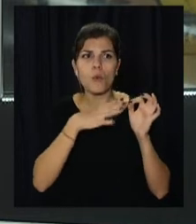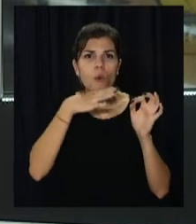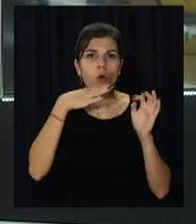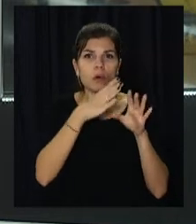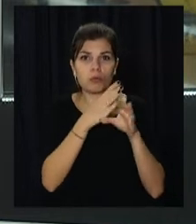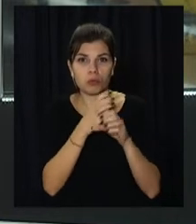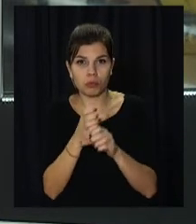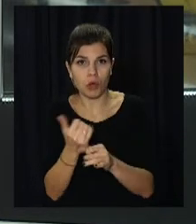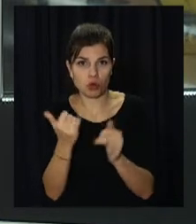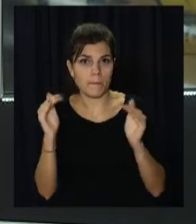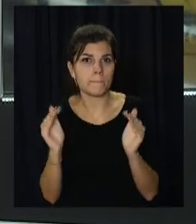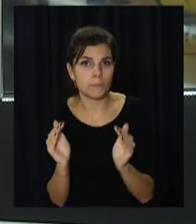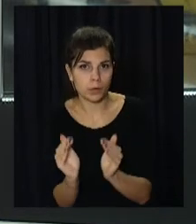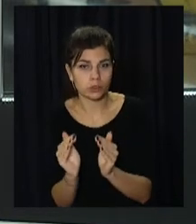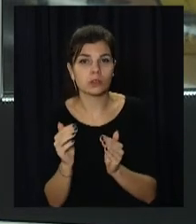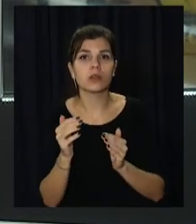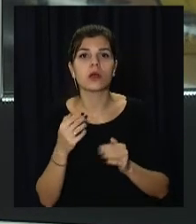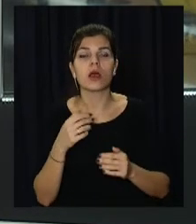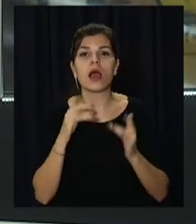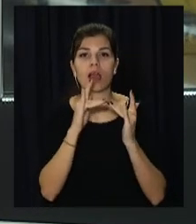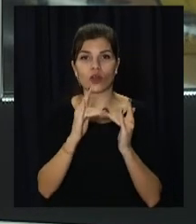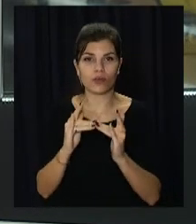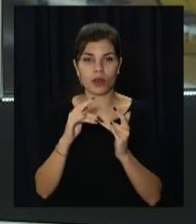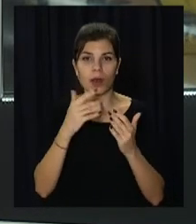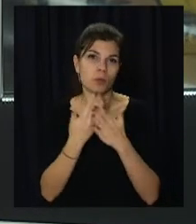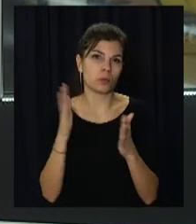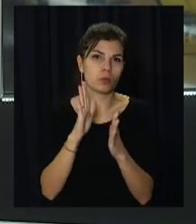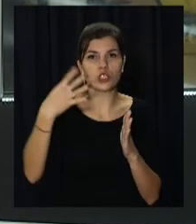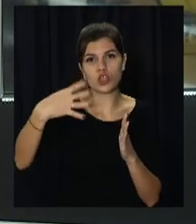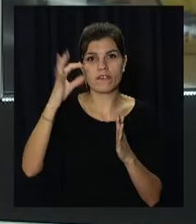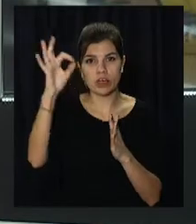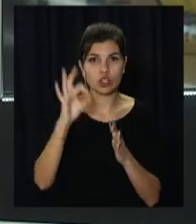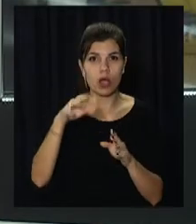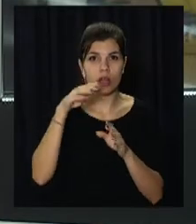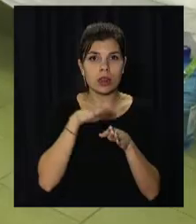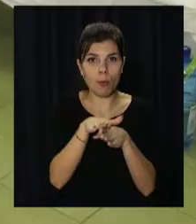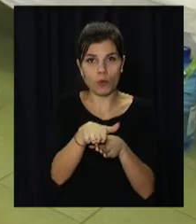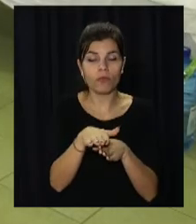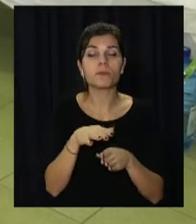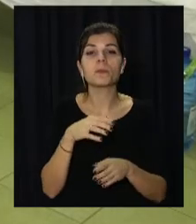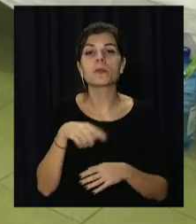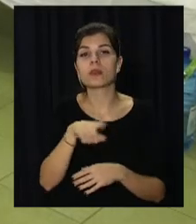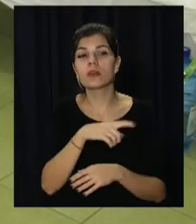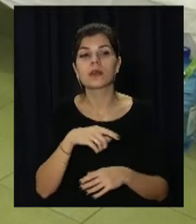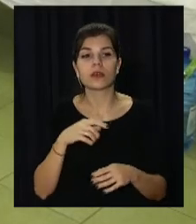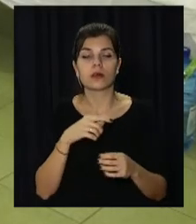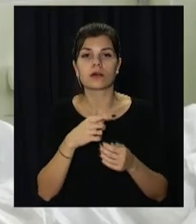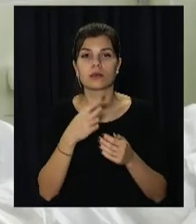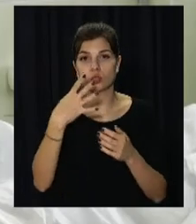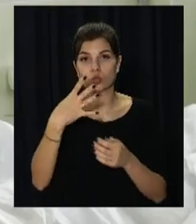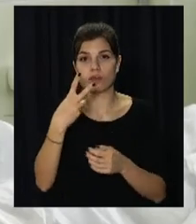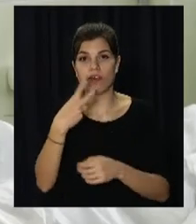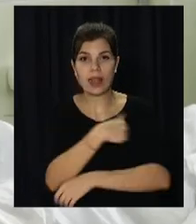вдвічі. А ліжка з хворими на корону заповнені менш ніж на 40%. На Дніпропетровщині недужих лікують у 42